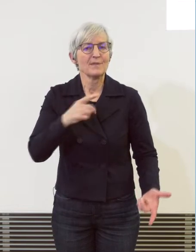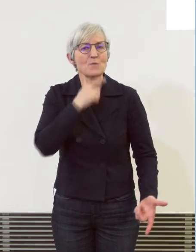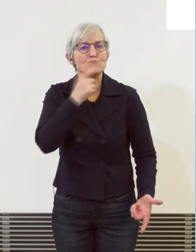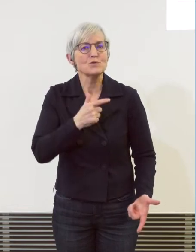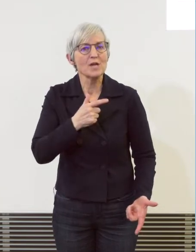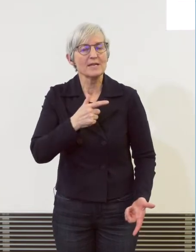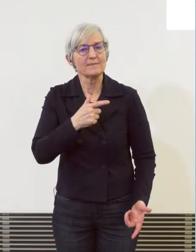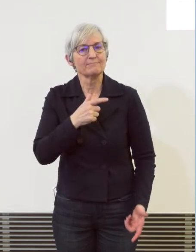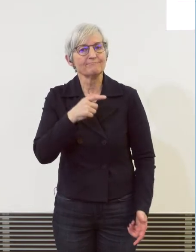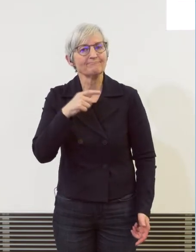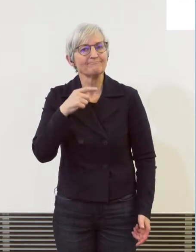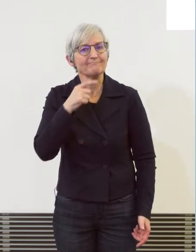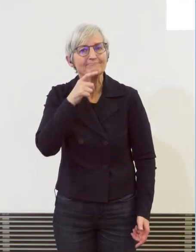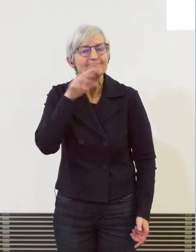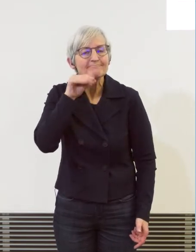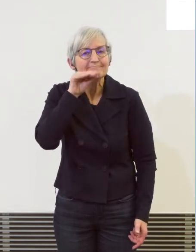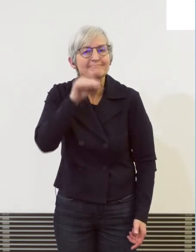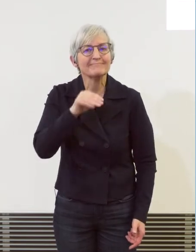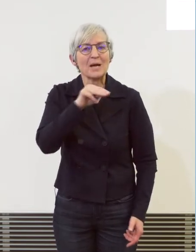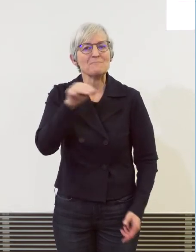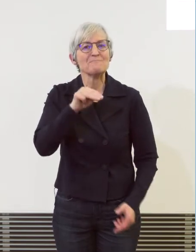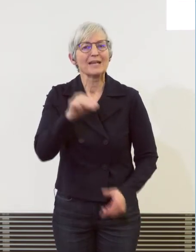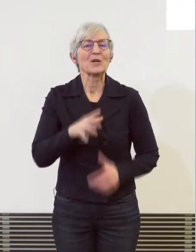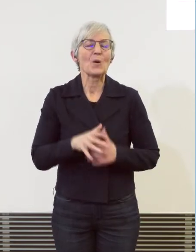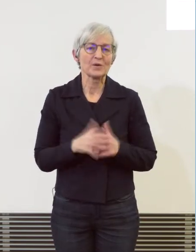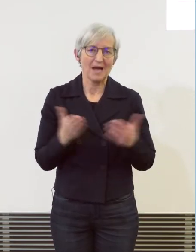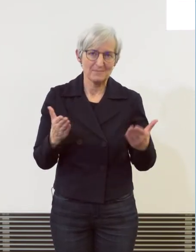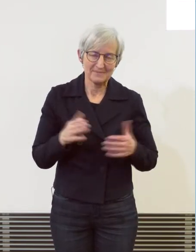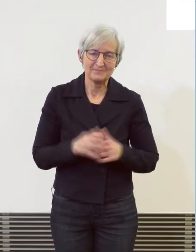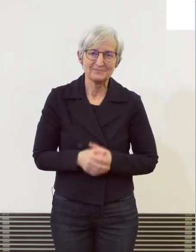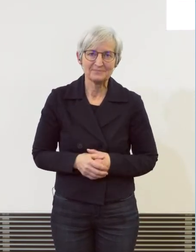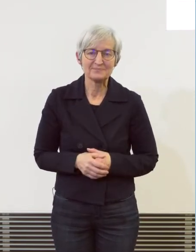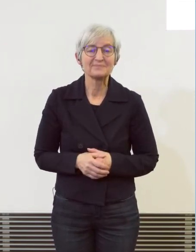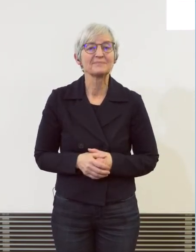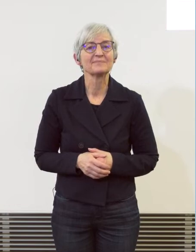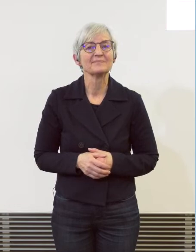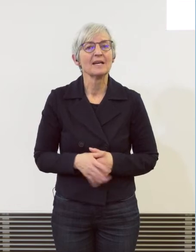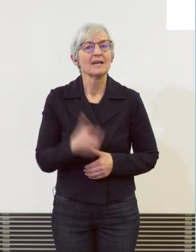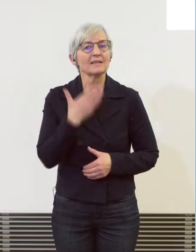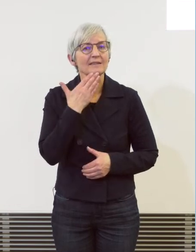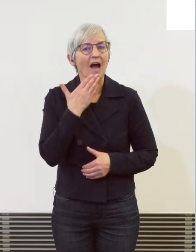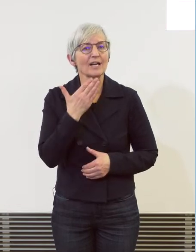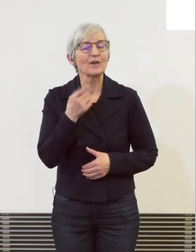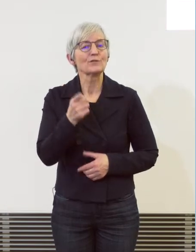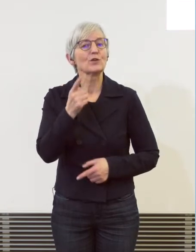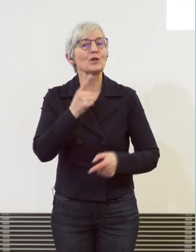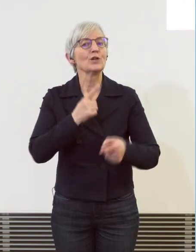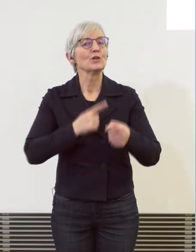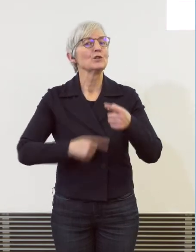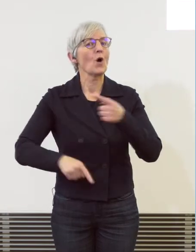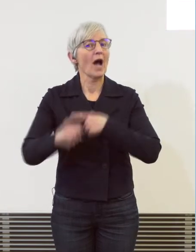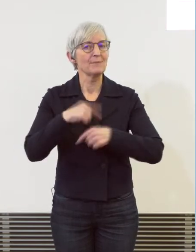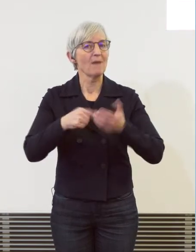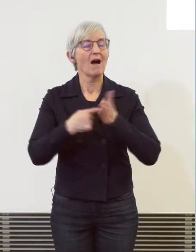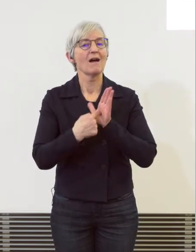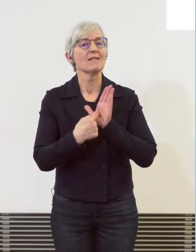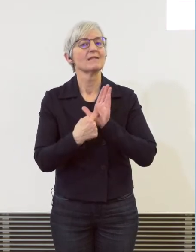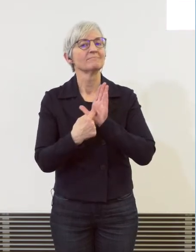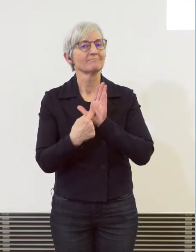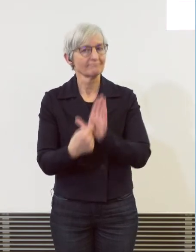Vielen Dank nochmals in Erinnerung rufen. Das ist quasi eine Gesamtdarstellung der